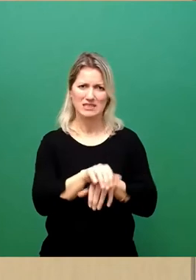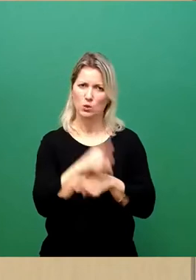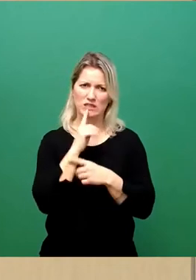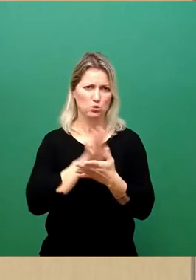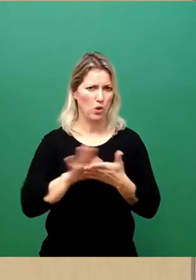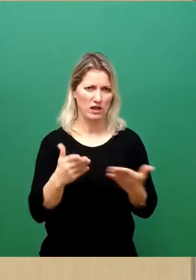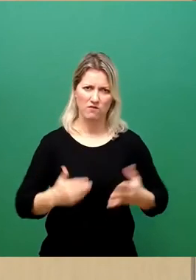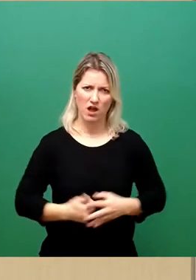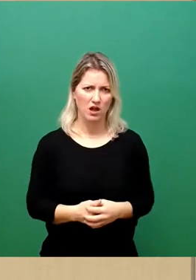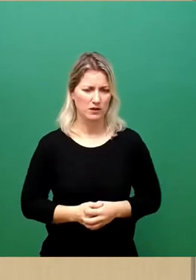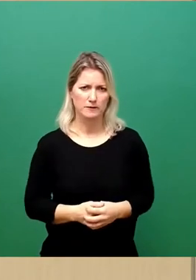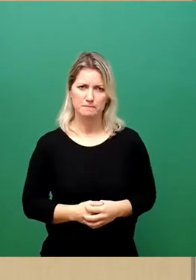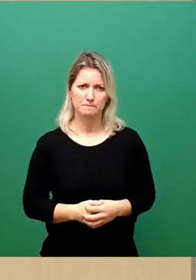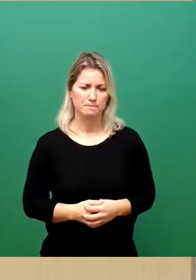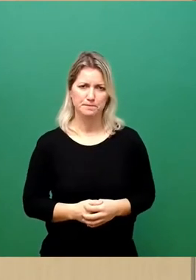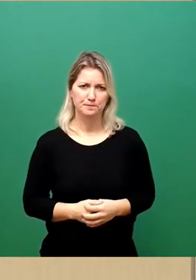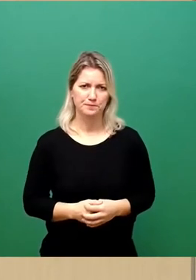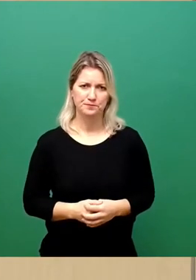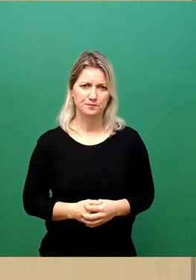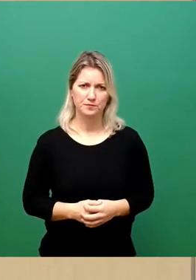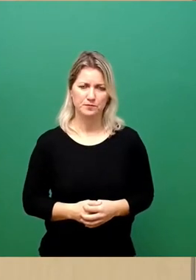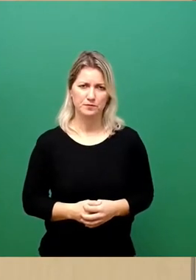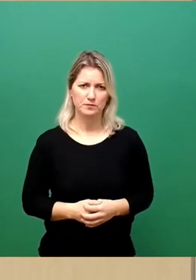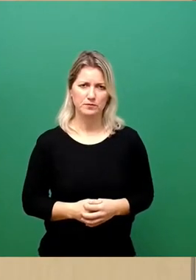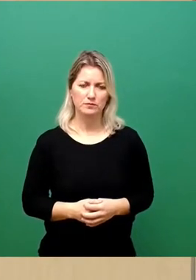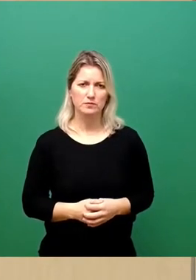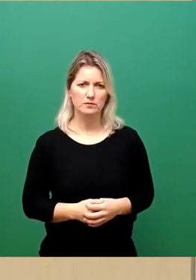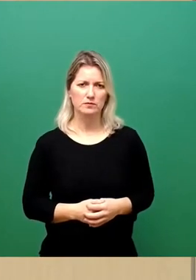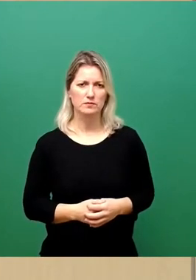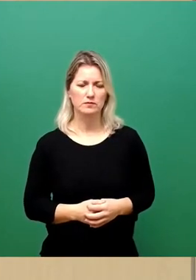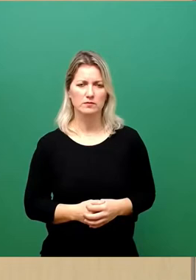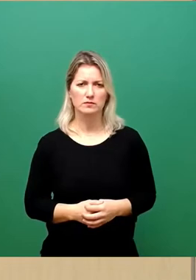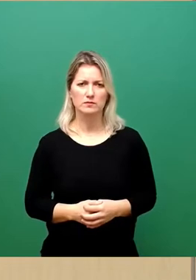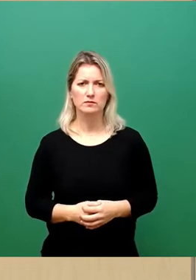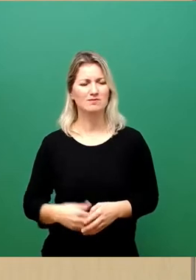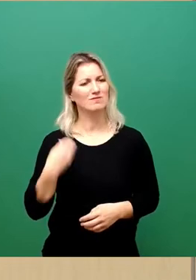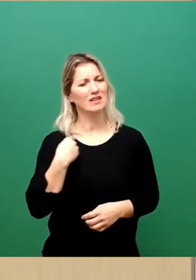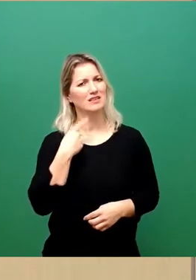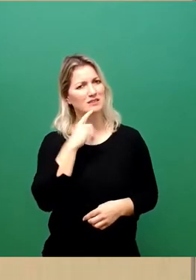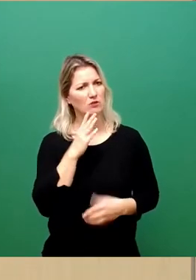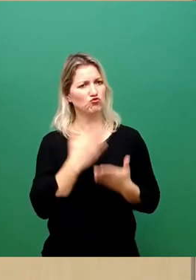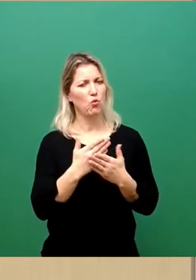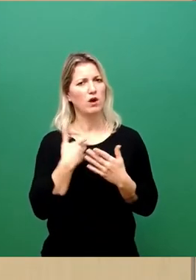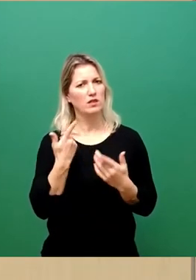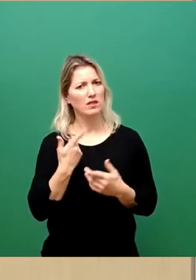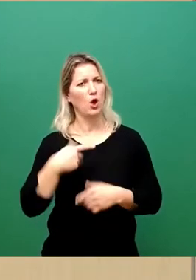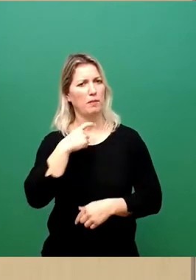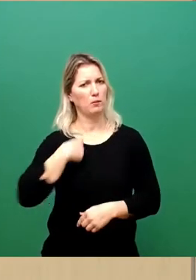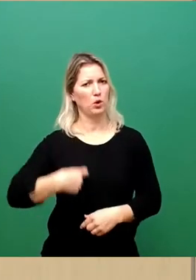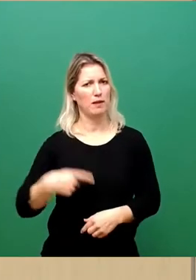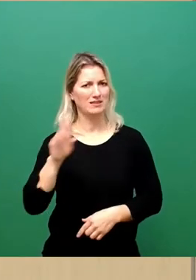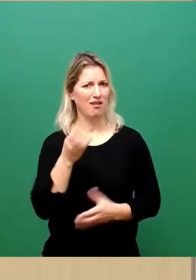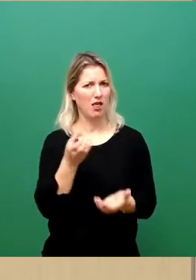Meine Damen und Herren, wir gehen, ich sagte schon, den Ersetzungsantrag des Oberbürgermeisters mit,